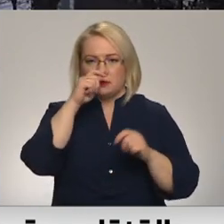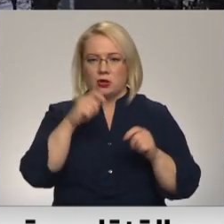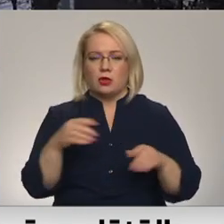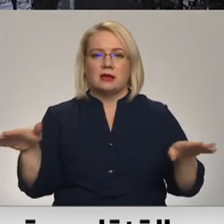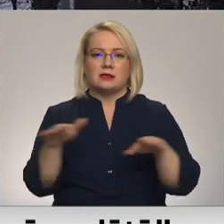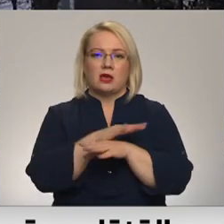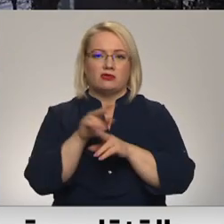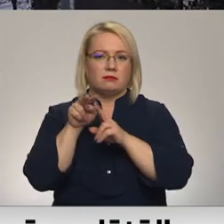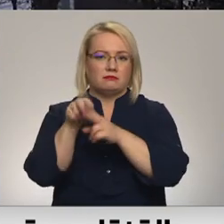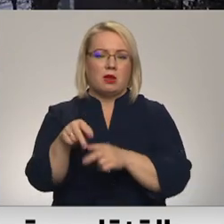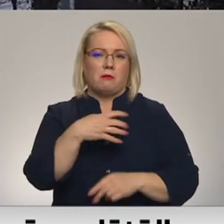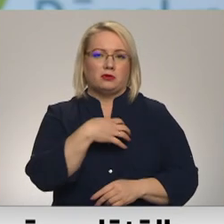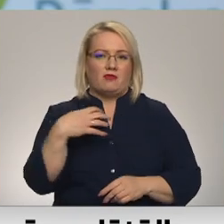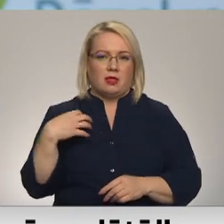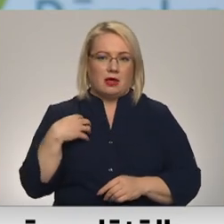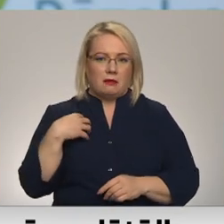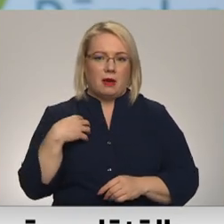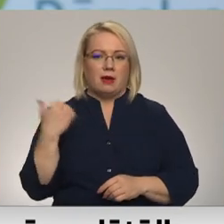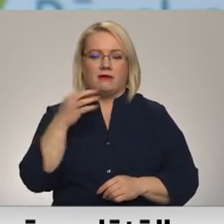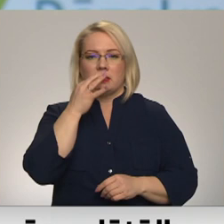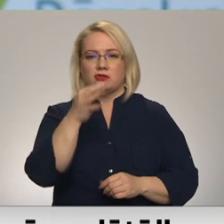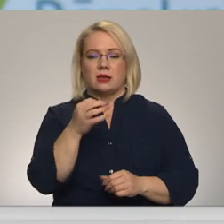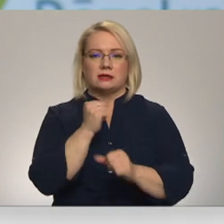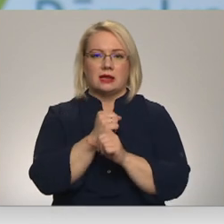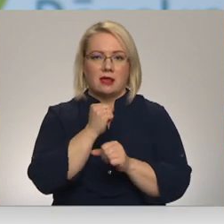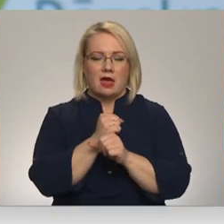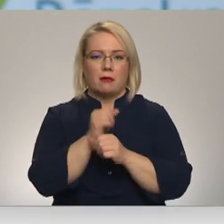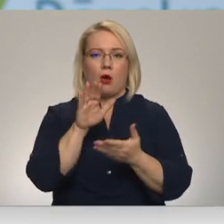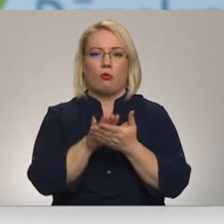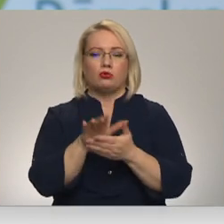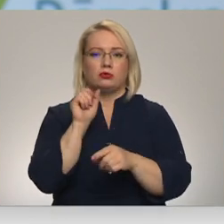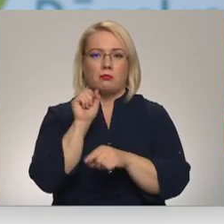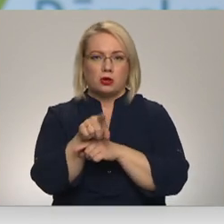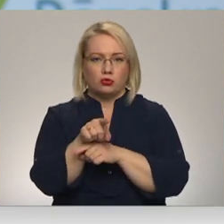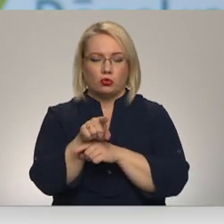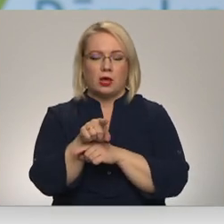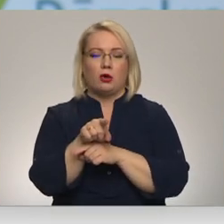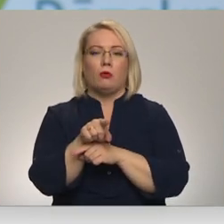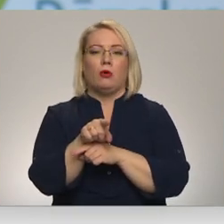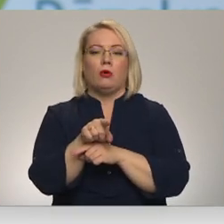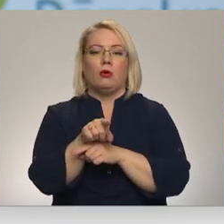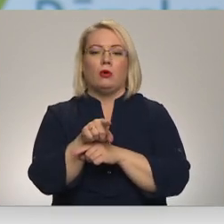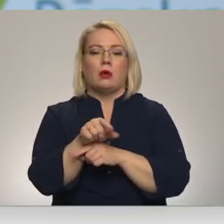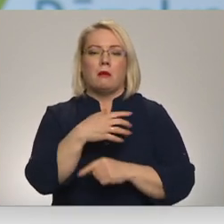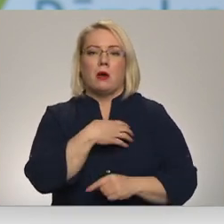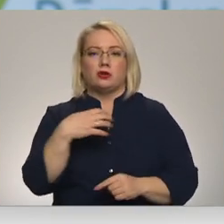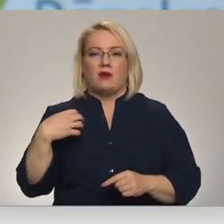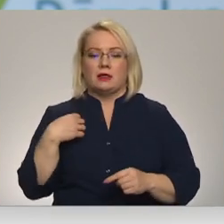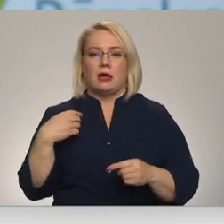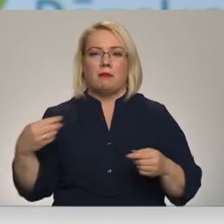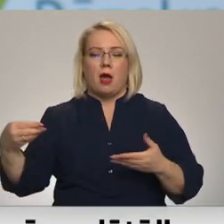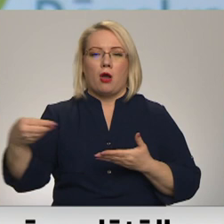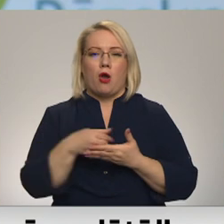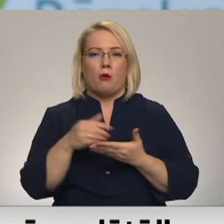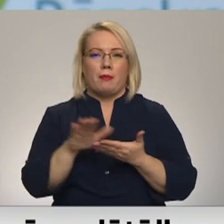gulsies uz pašvaldības pleciem. Strādājām uz pasūtījuma līguma ietvaros un pašvaldība kompensē